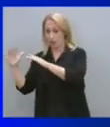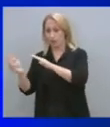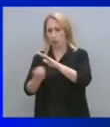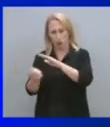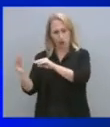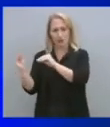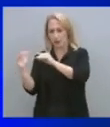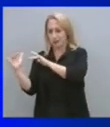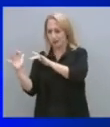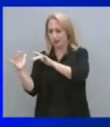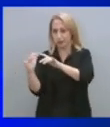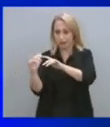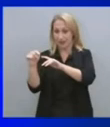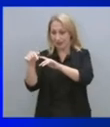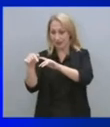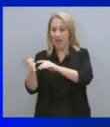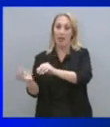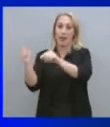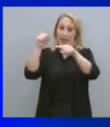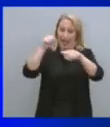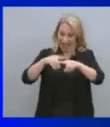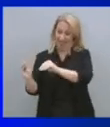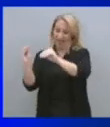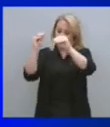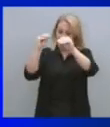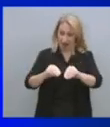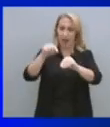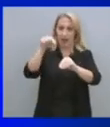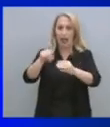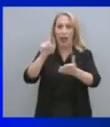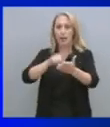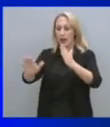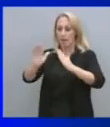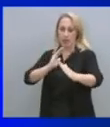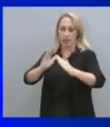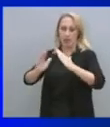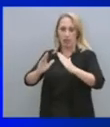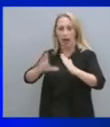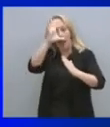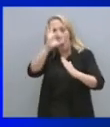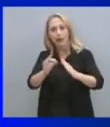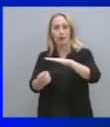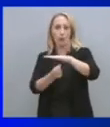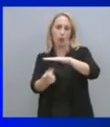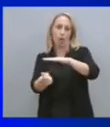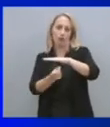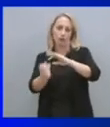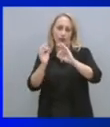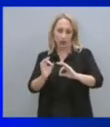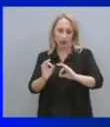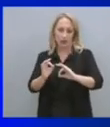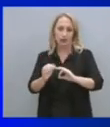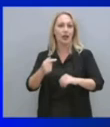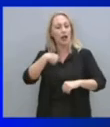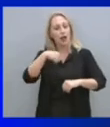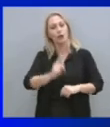πρέπει να τύχουν καθεστώτος προστασίας, οι οποίοι είναι πραγματικοί πρόσφυγες δηλαδή, είμαι πολύ περήφανος γιατί